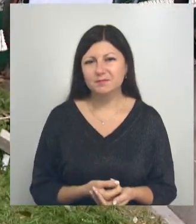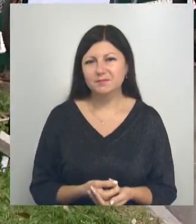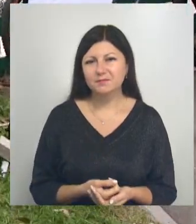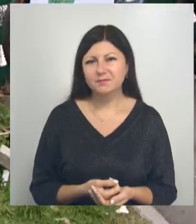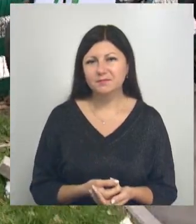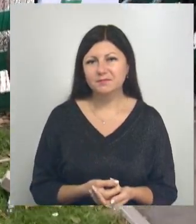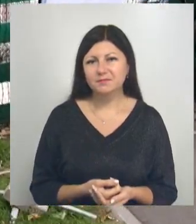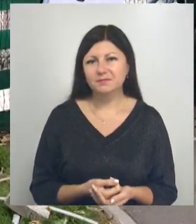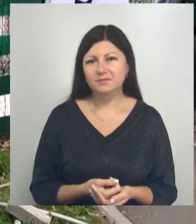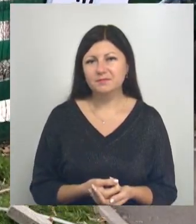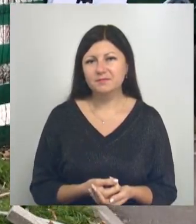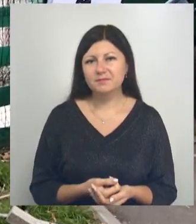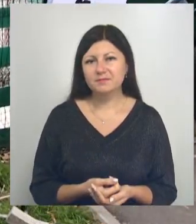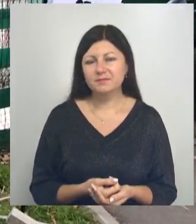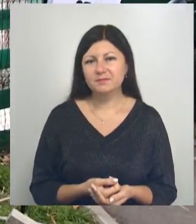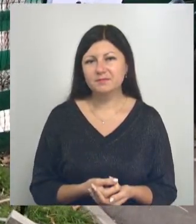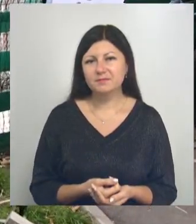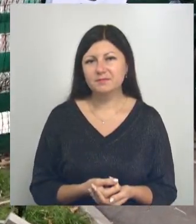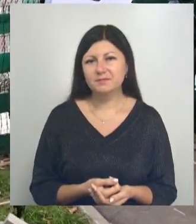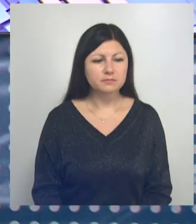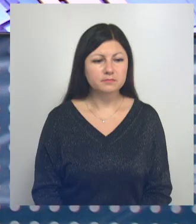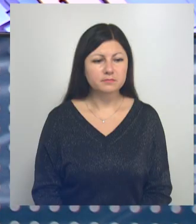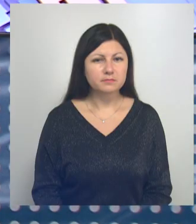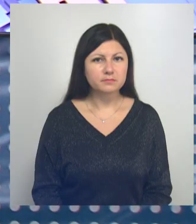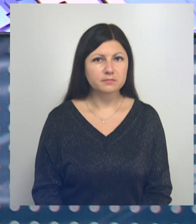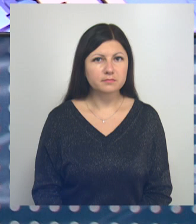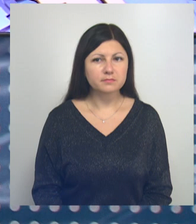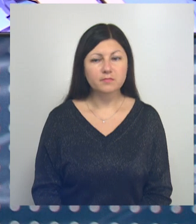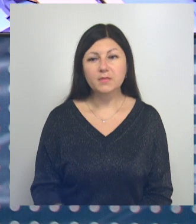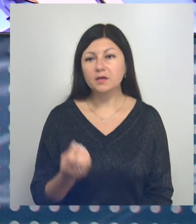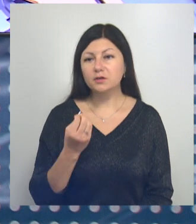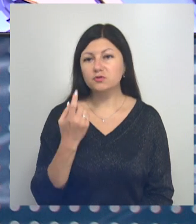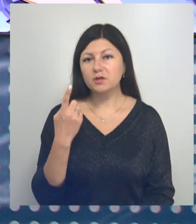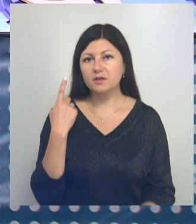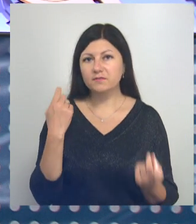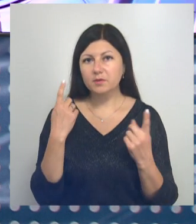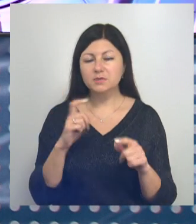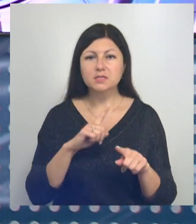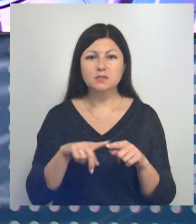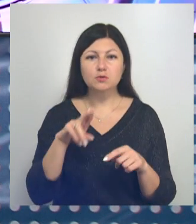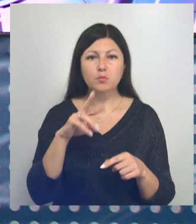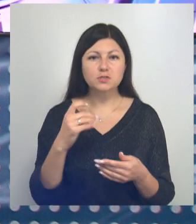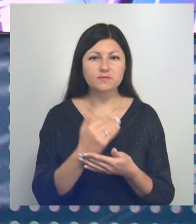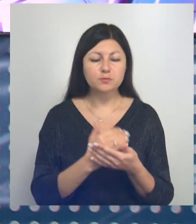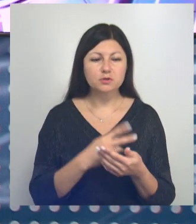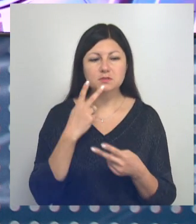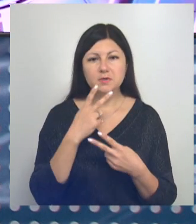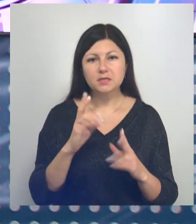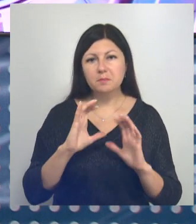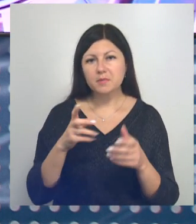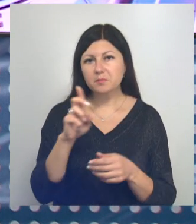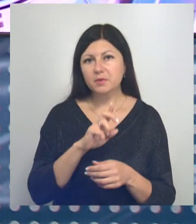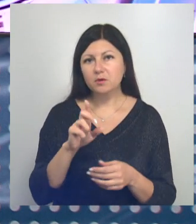Кулинич, программа «Такой день» на Мире Белогория. И еще одна информация. Сразу после выпуска смотрите на Мире